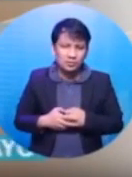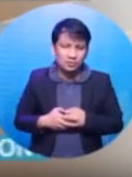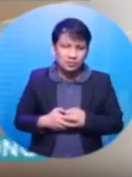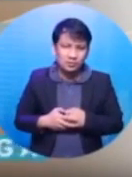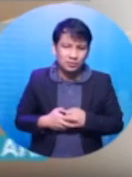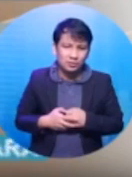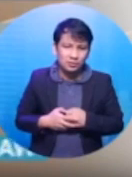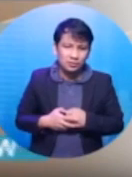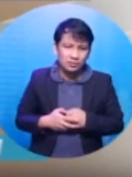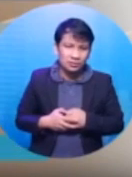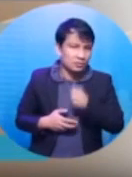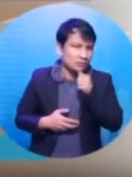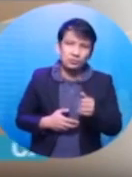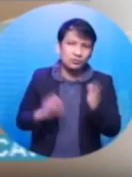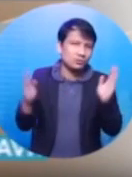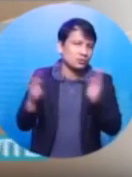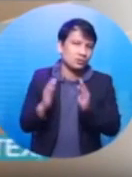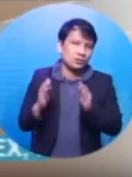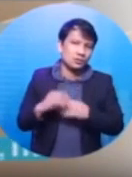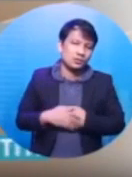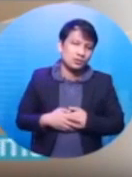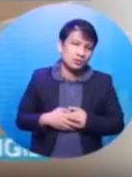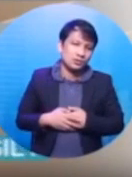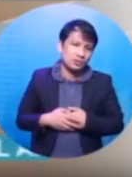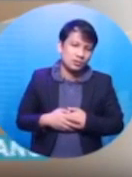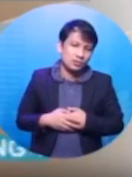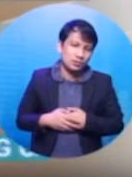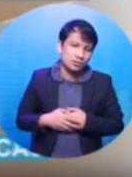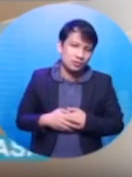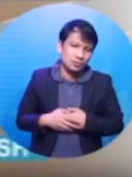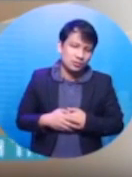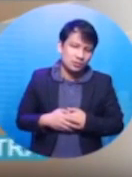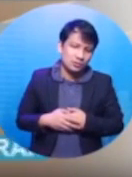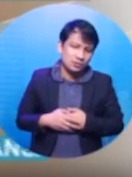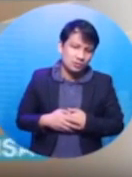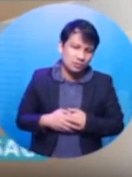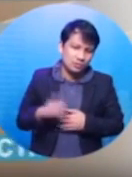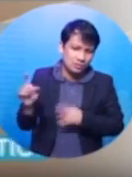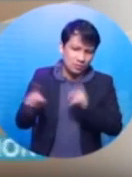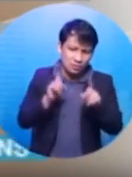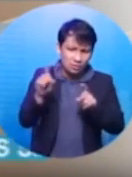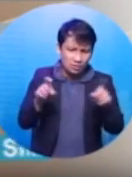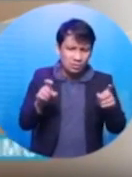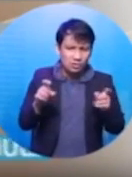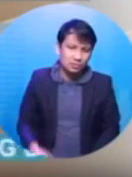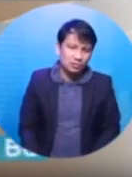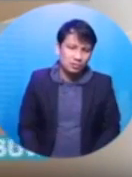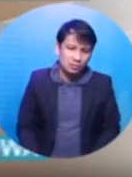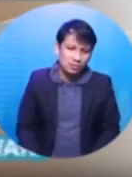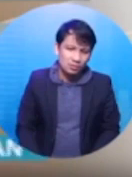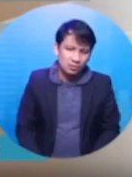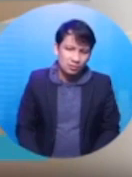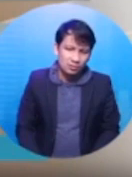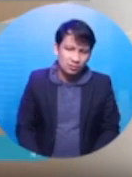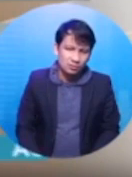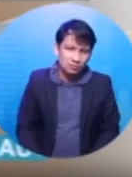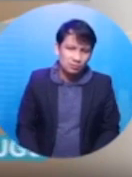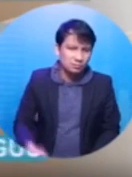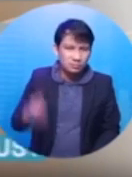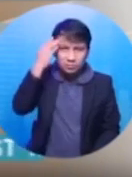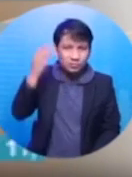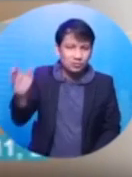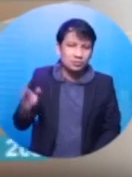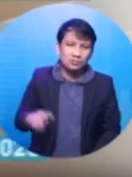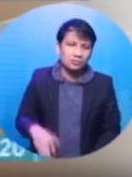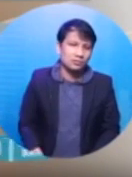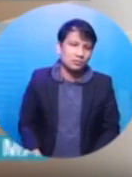hindi ko po nakakarap yung dalawang yan. Ito, datong ko, sanapan niyo ng aking desk officer. Tinatanong ko sa kanila yung mga blatter ng... Ah, hindi niyo po alam pa lang na, Chairman.